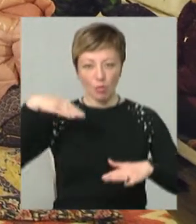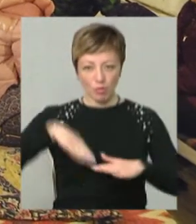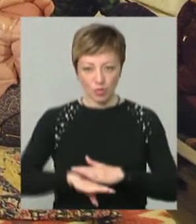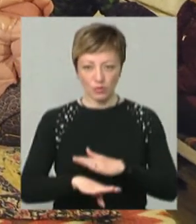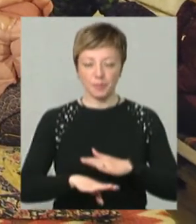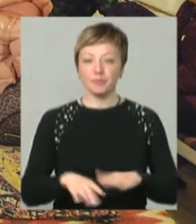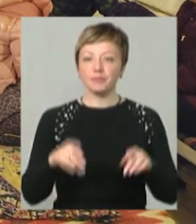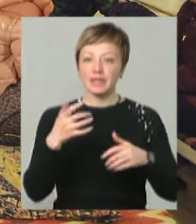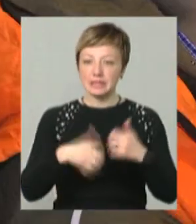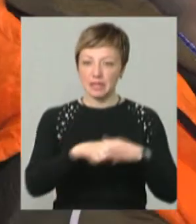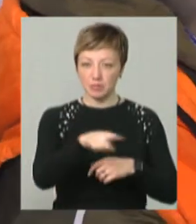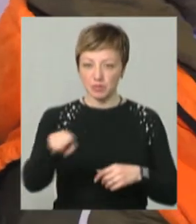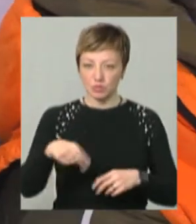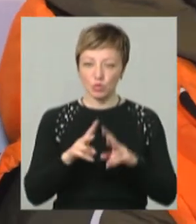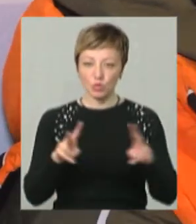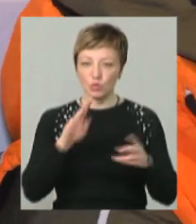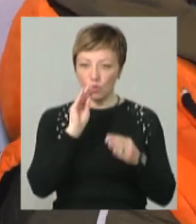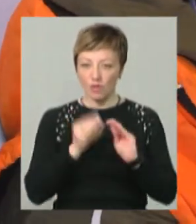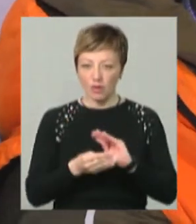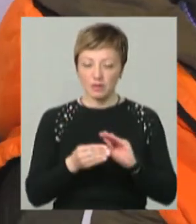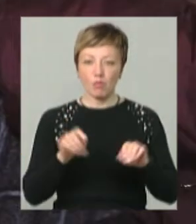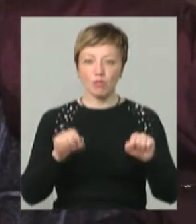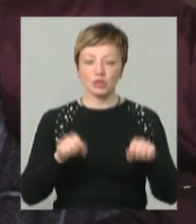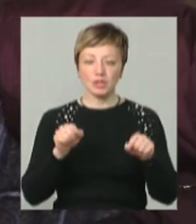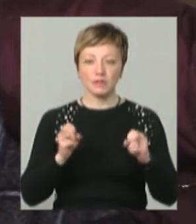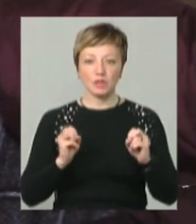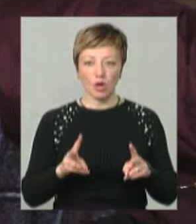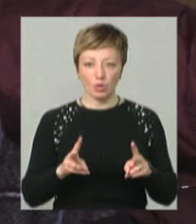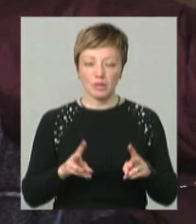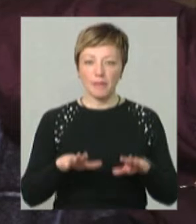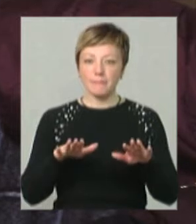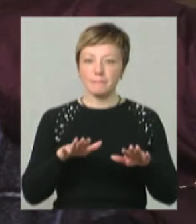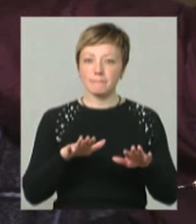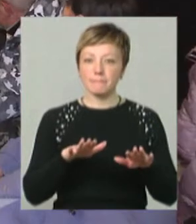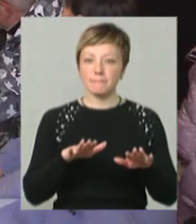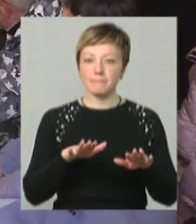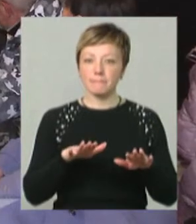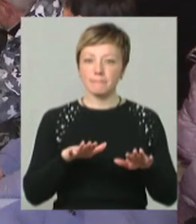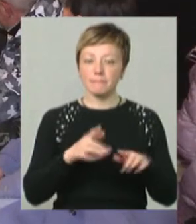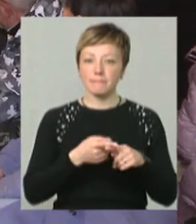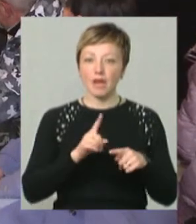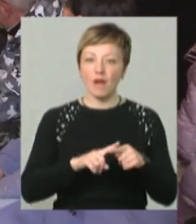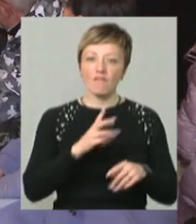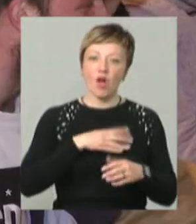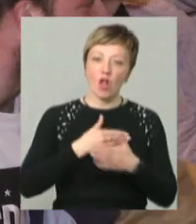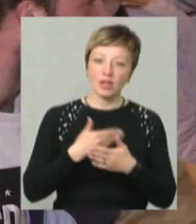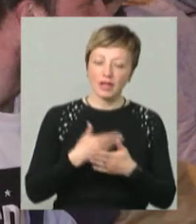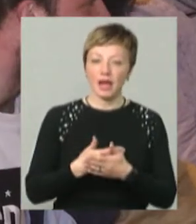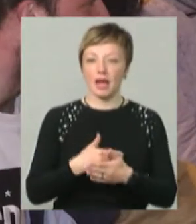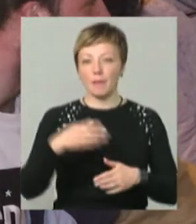бомбосховищ. Серед присутніх – усіх, хто сховався в окритті від можливої загрози. Містяни – волонтери, внутрішні переселенці.